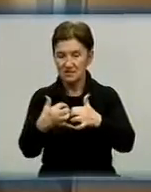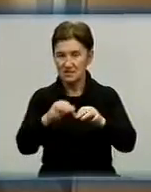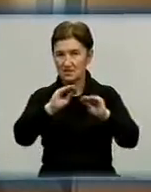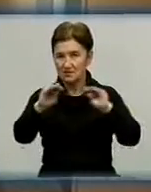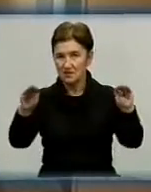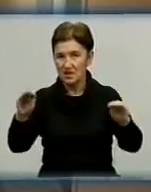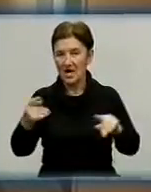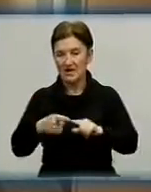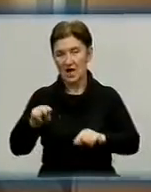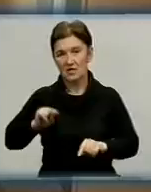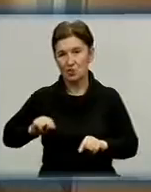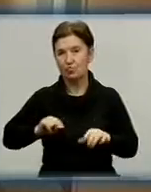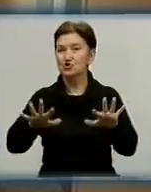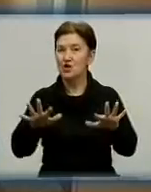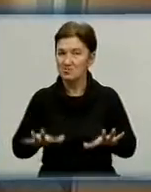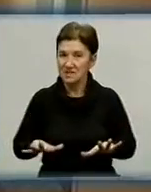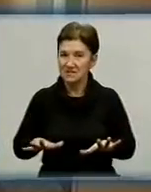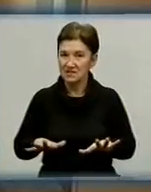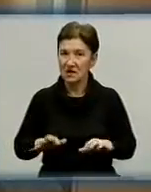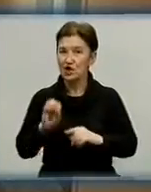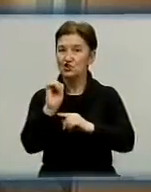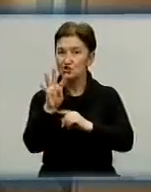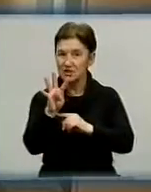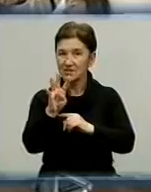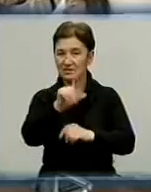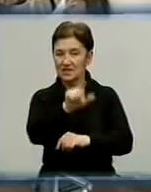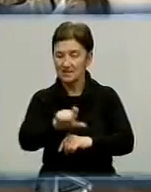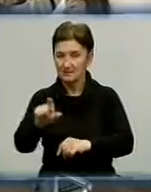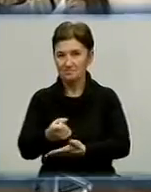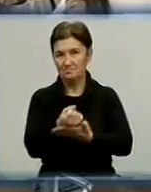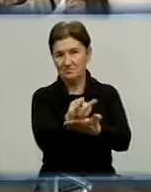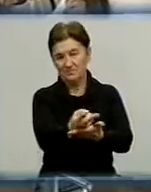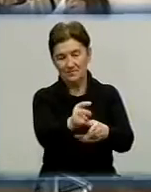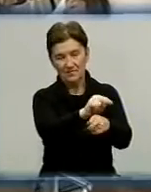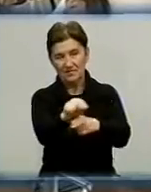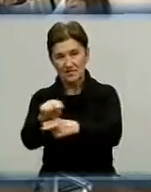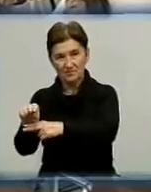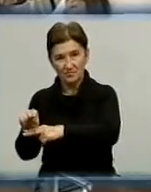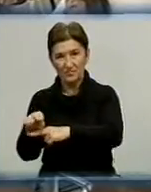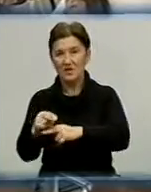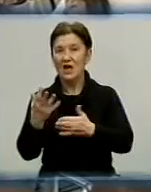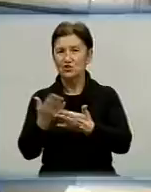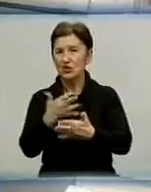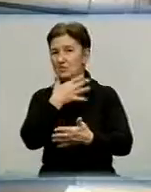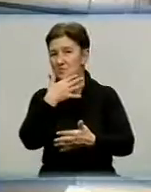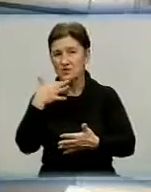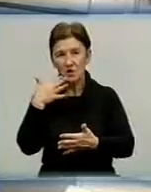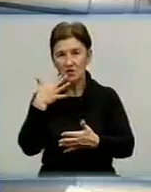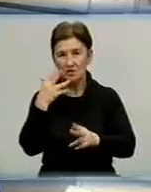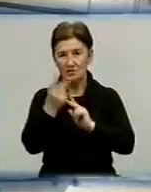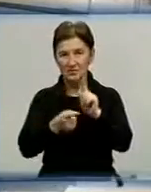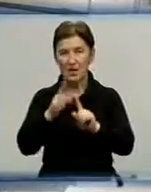робочих місць. Це 14 пацієнтів в одну зміну. Тим часом у планах будівельників ще низка перетворень. Буде